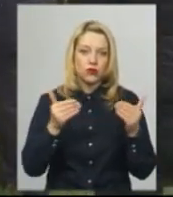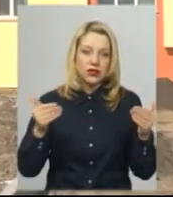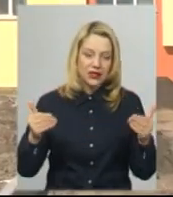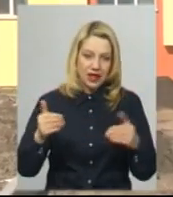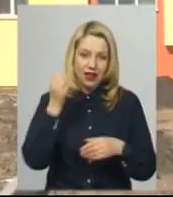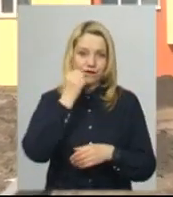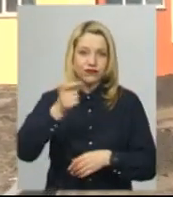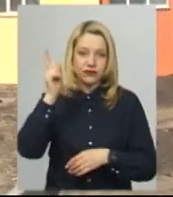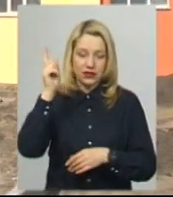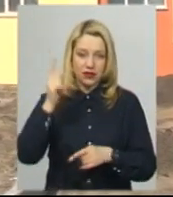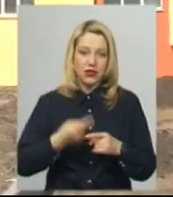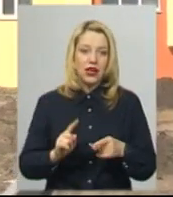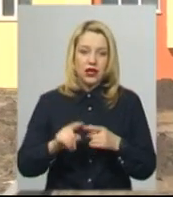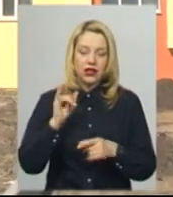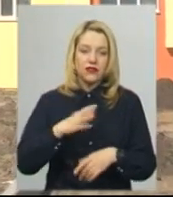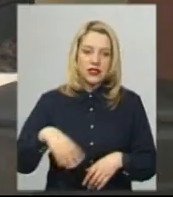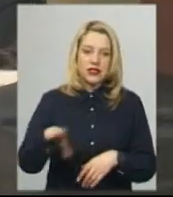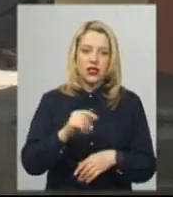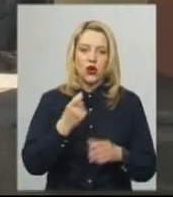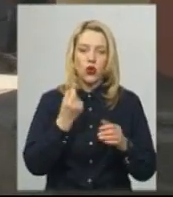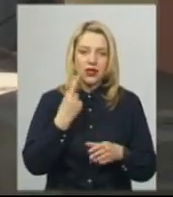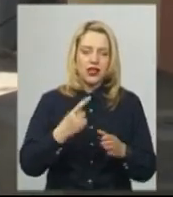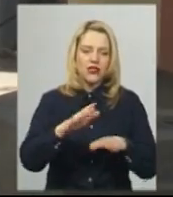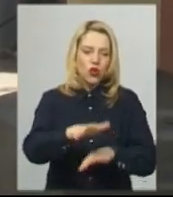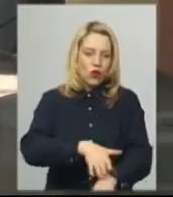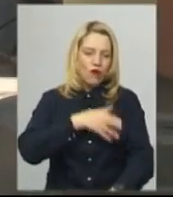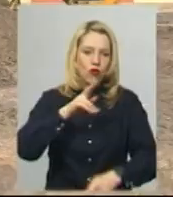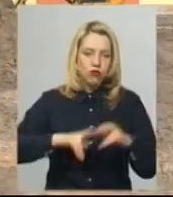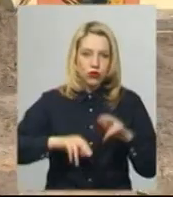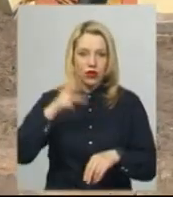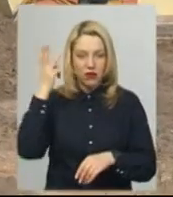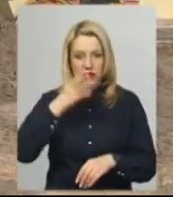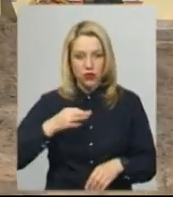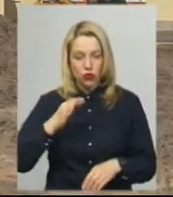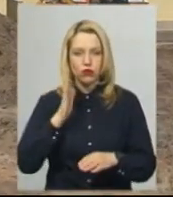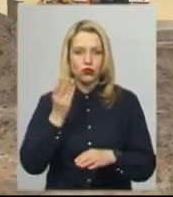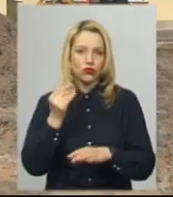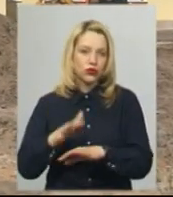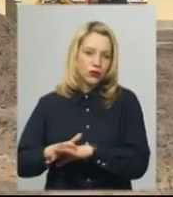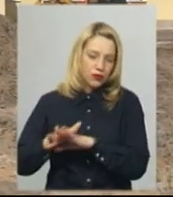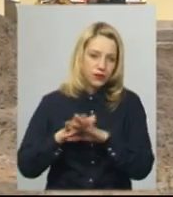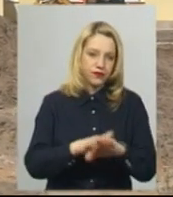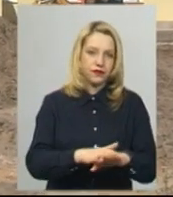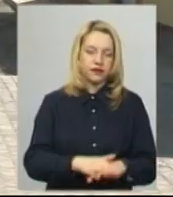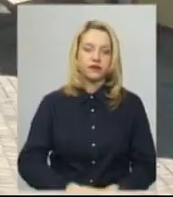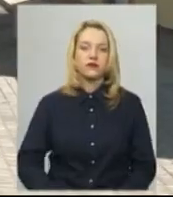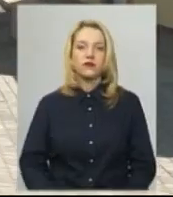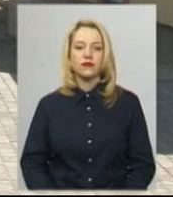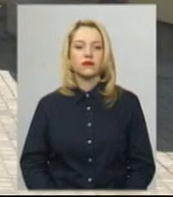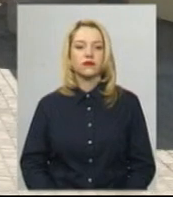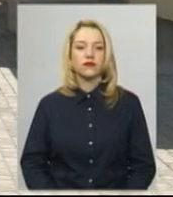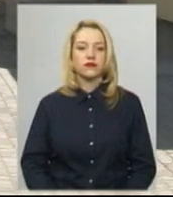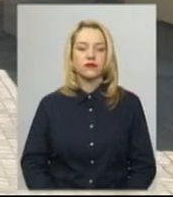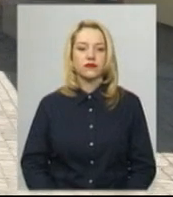будівництво» фінансуватиметься у повній. Тому всі 11 довгобудів у Хмельницької області до кінця року отримають гроші. Світлана Поровок, Іван Мовчан, новини на